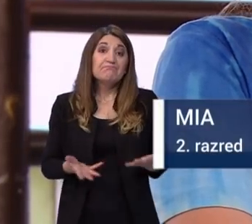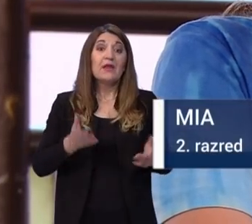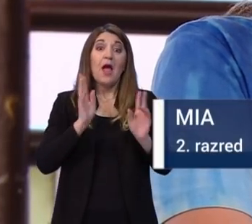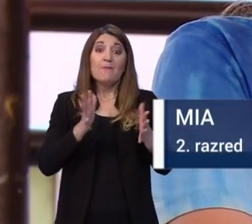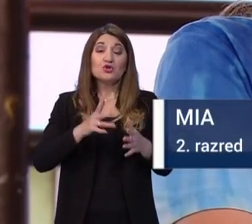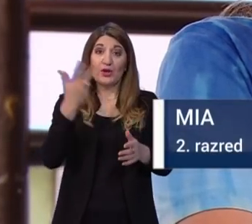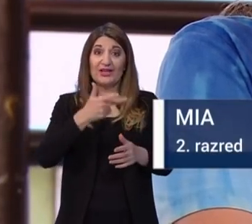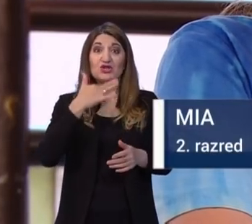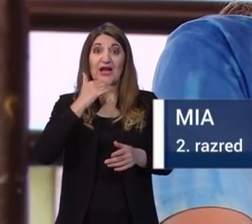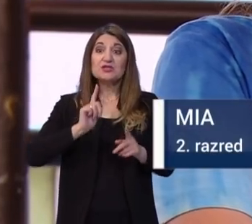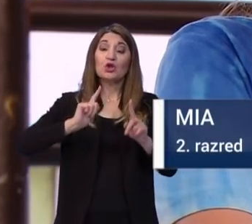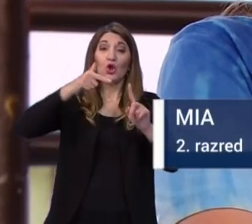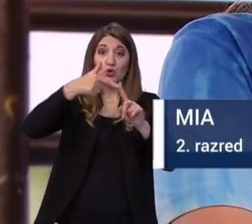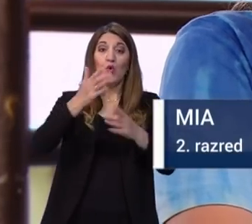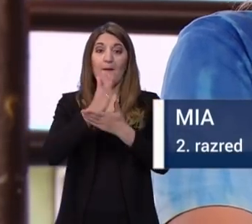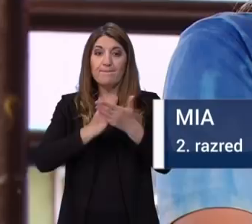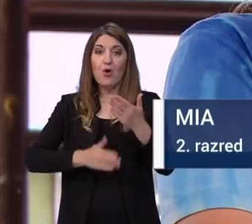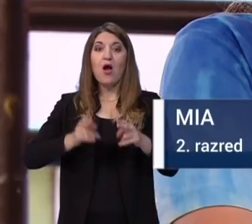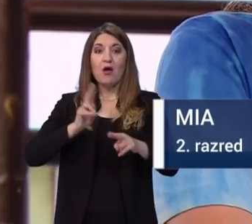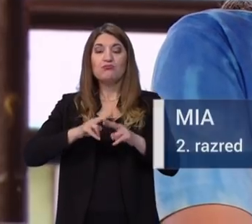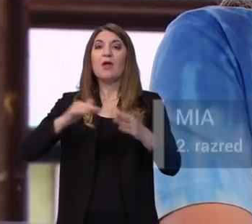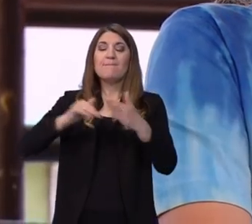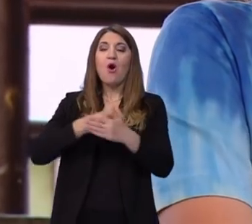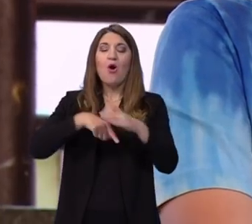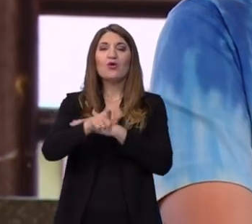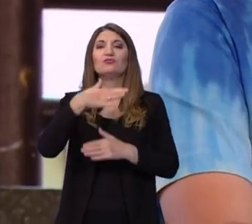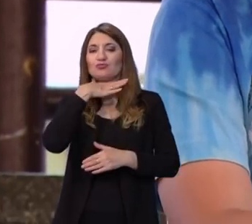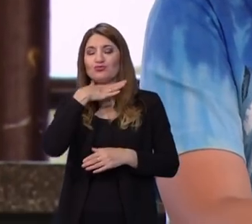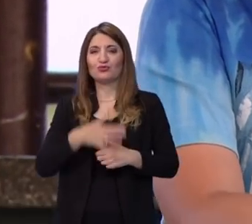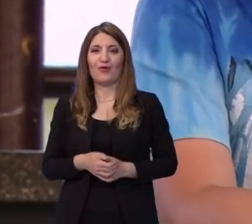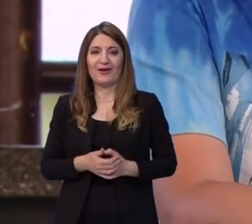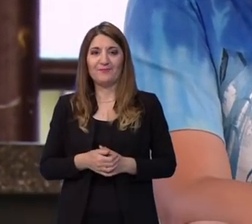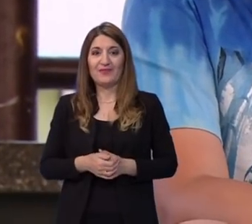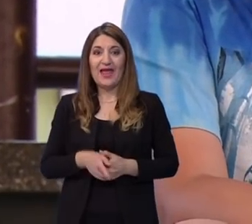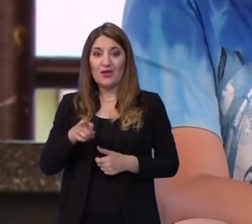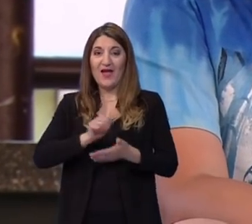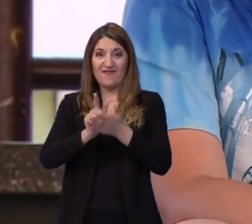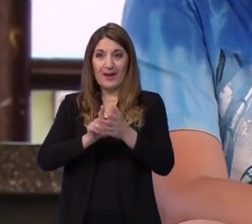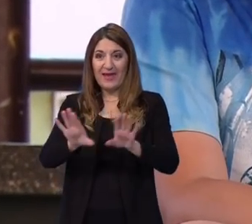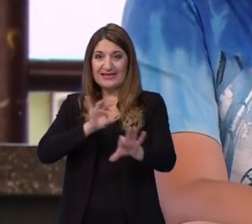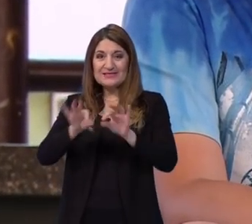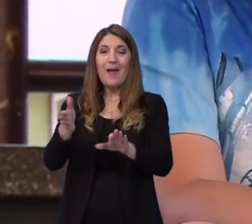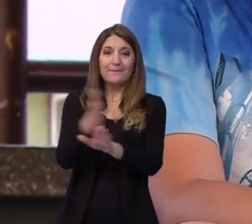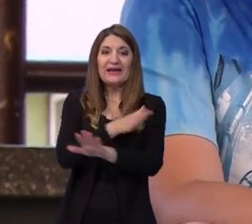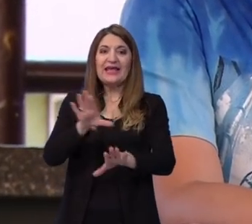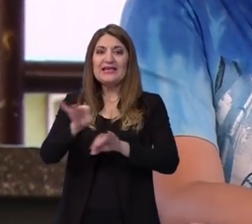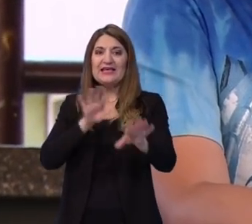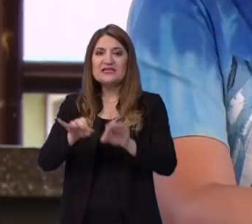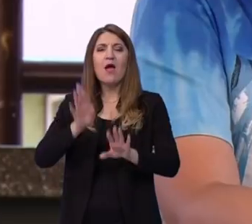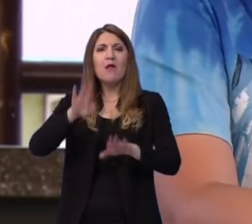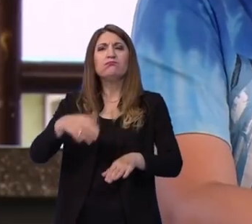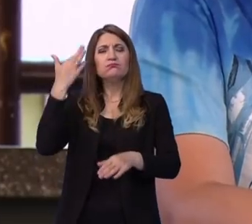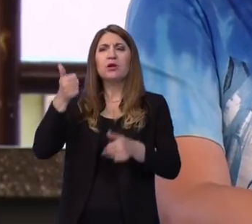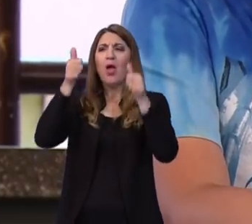polugodištu trećeg razreda biti ponovo u Mercu. Jer kad su bili izbori prije izbora oni su stavili